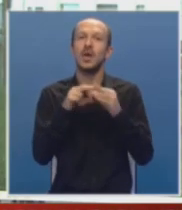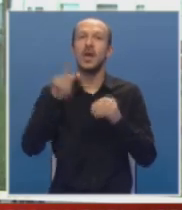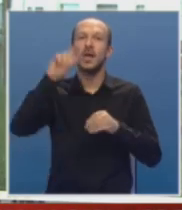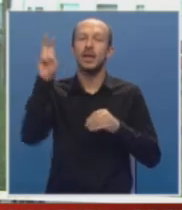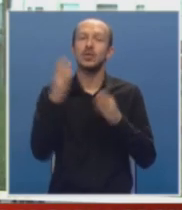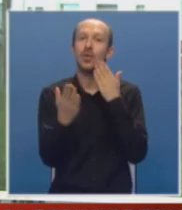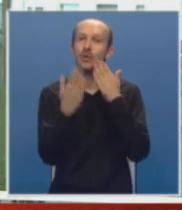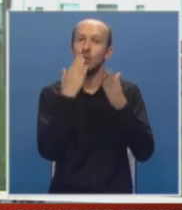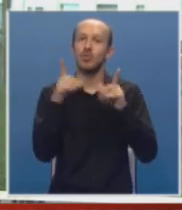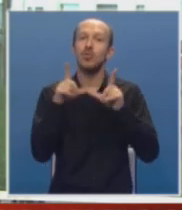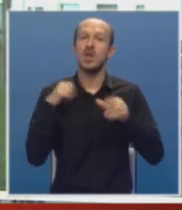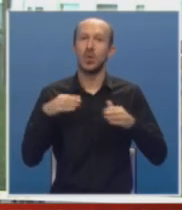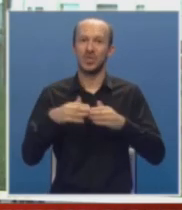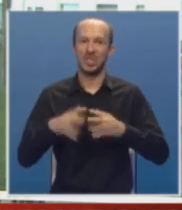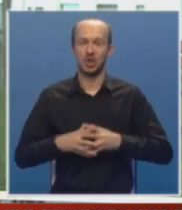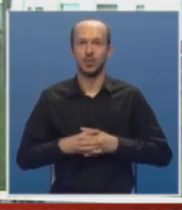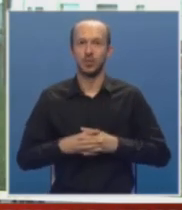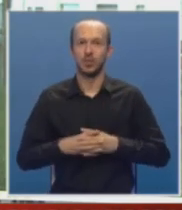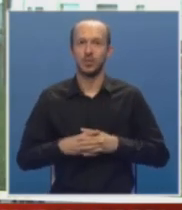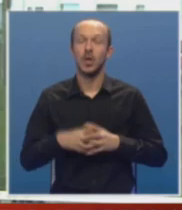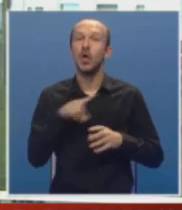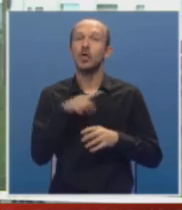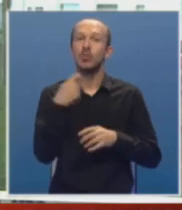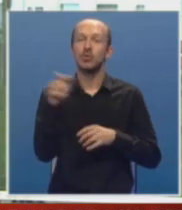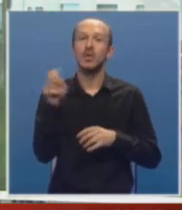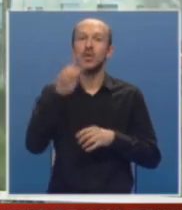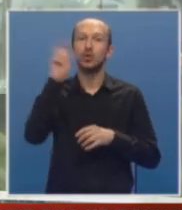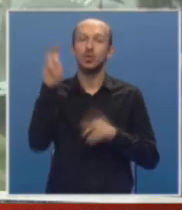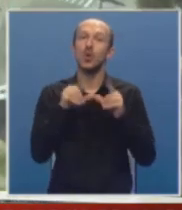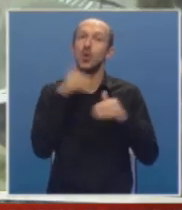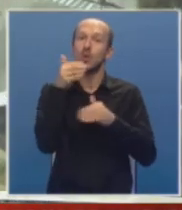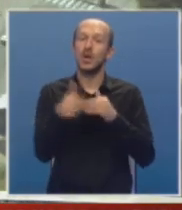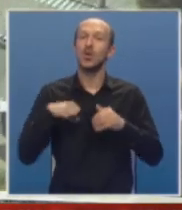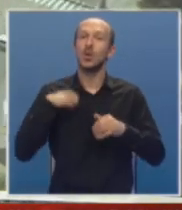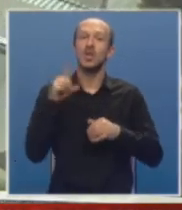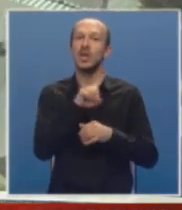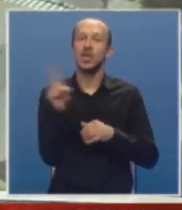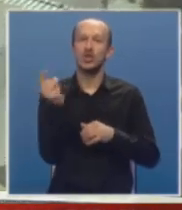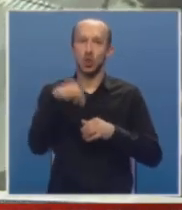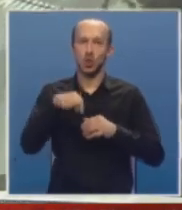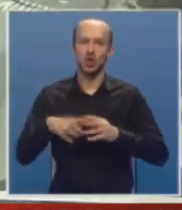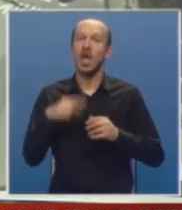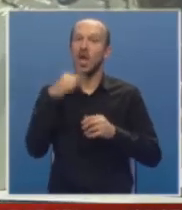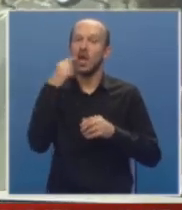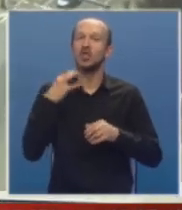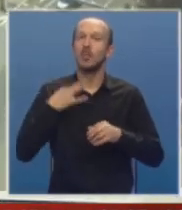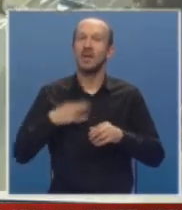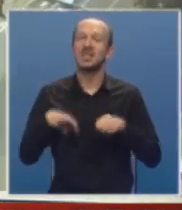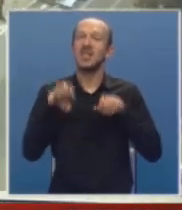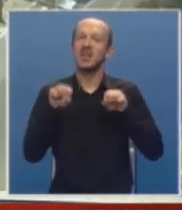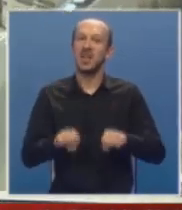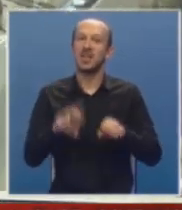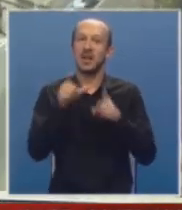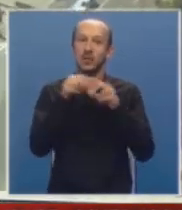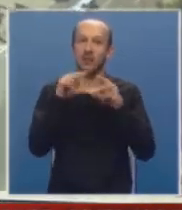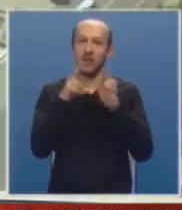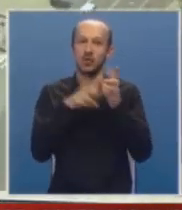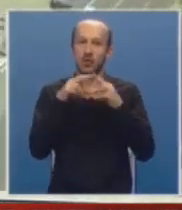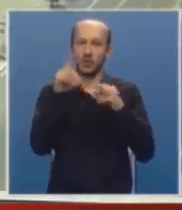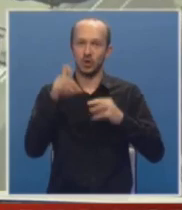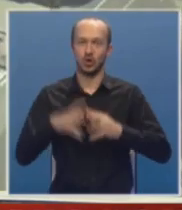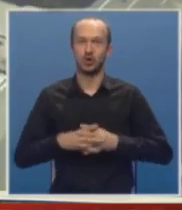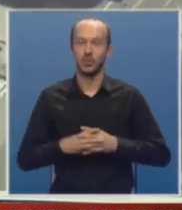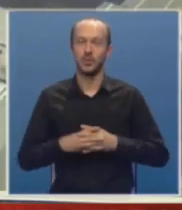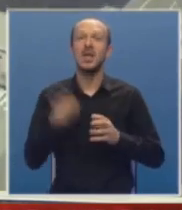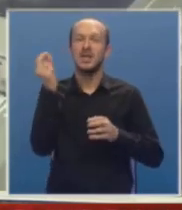Energetskom forumu u Banjaluci. Do poskupljenja struje u narednoj godini neće doći, kaže predsjednik vlade Radovan Višković.